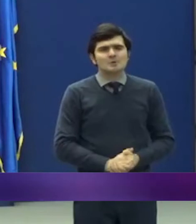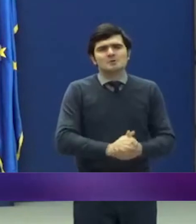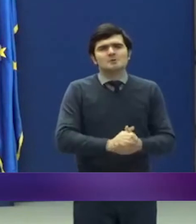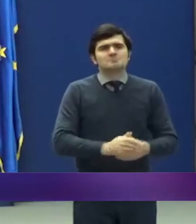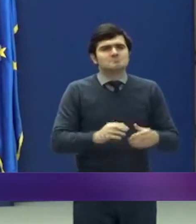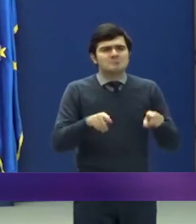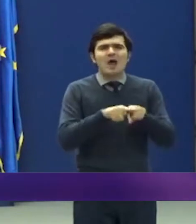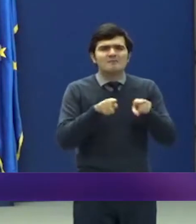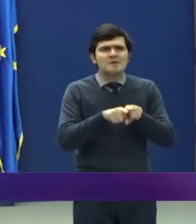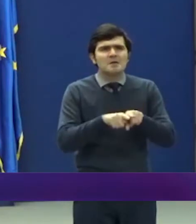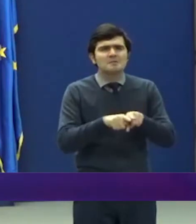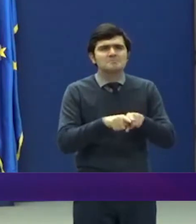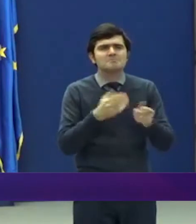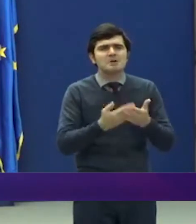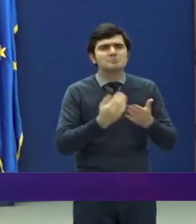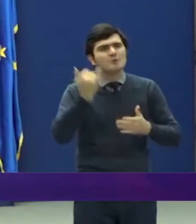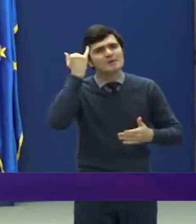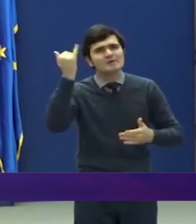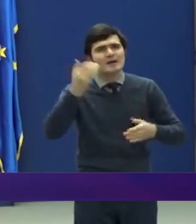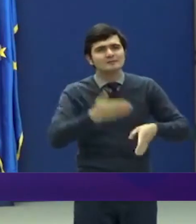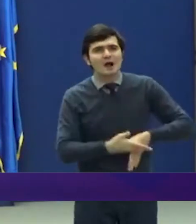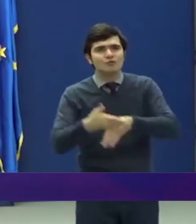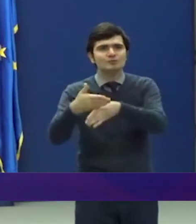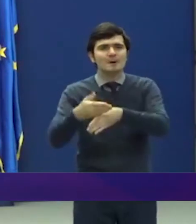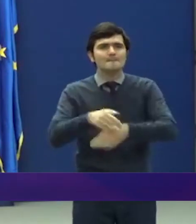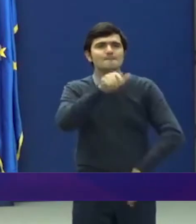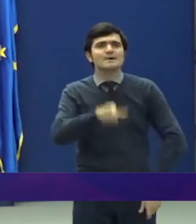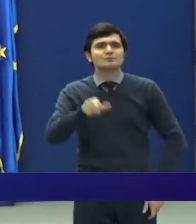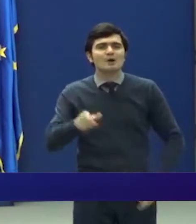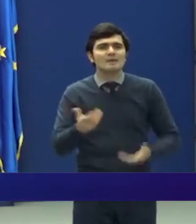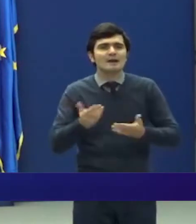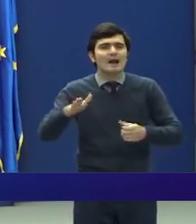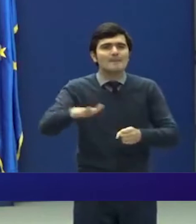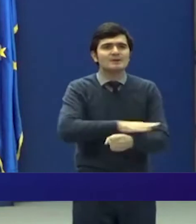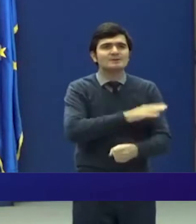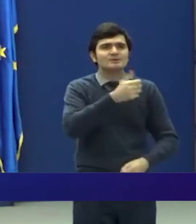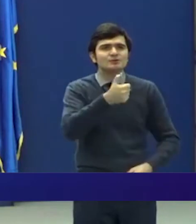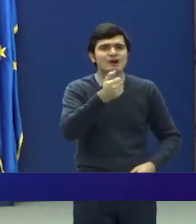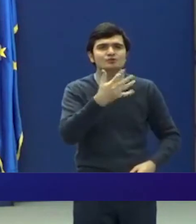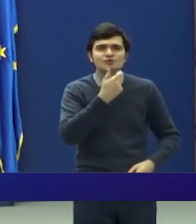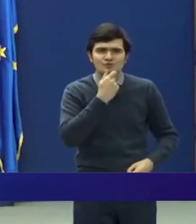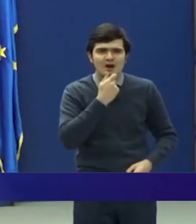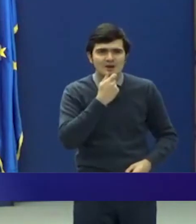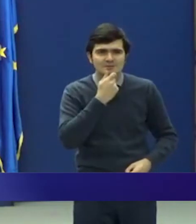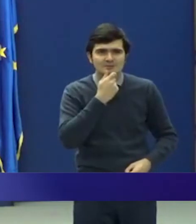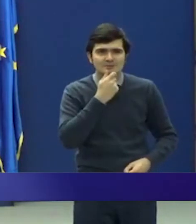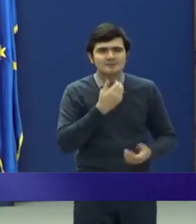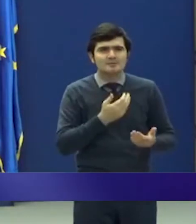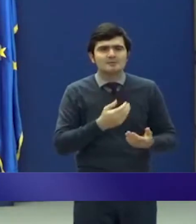sensul, în ideea de a ajuta persoanele care au împlinit vârsta de 65 de ani,